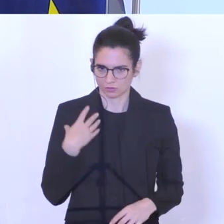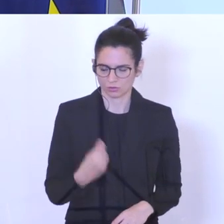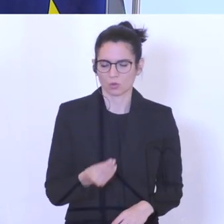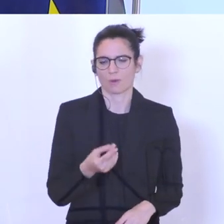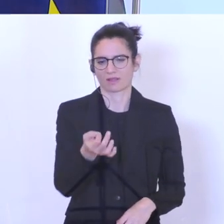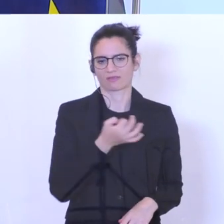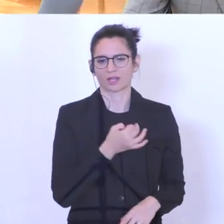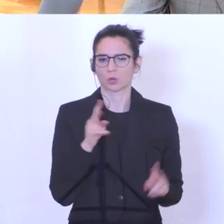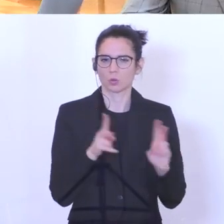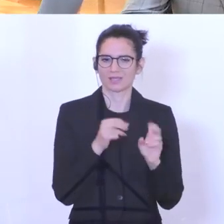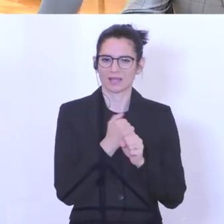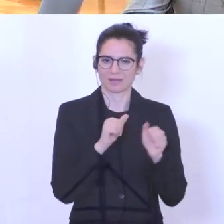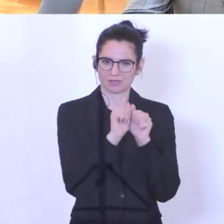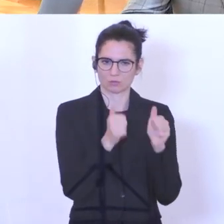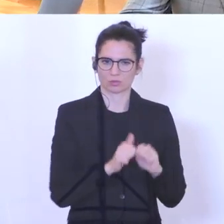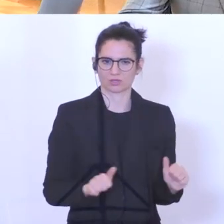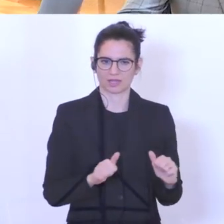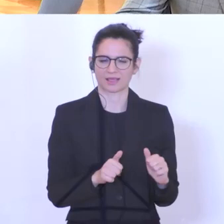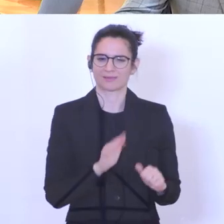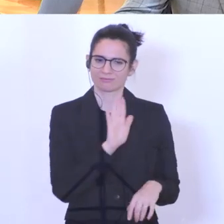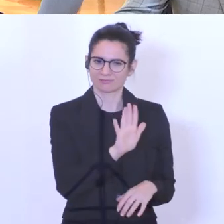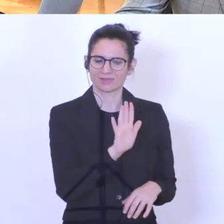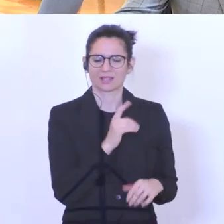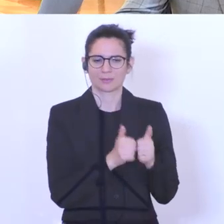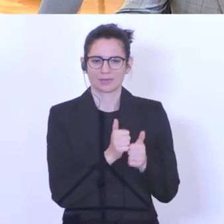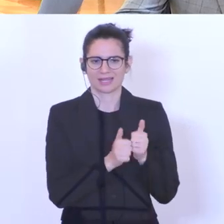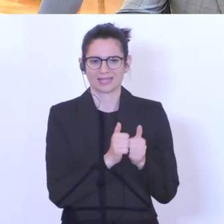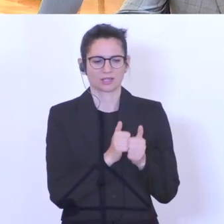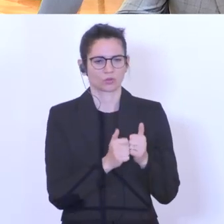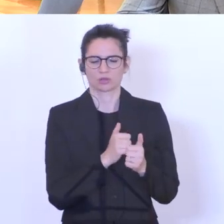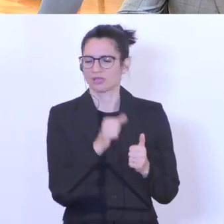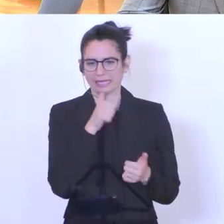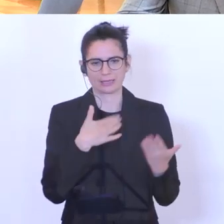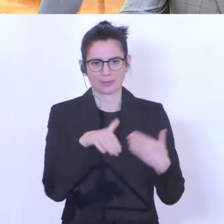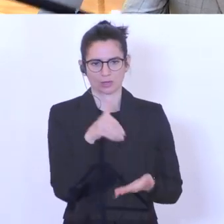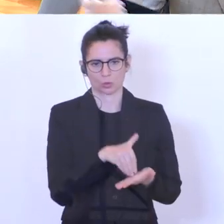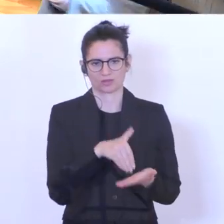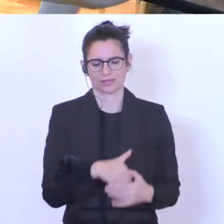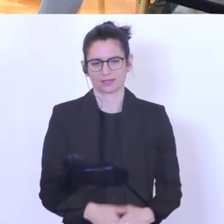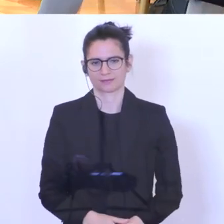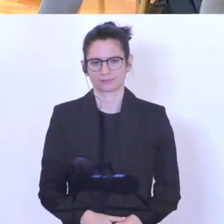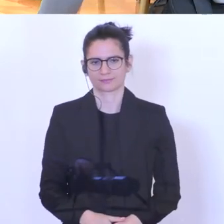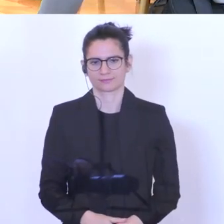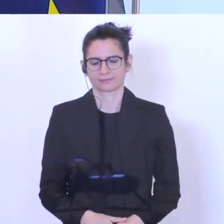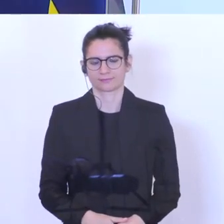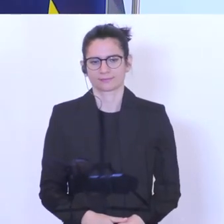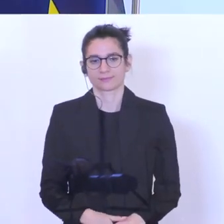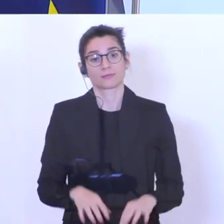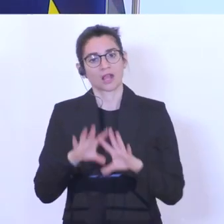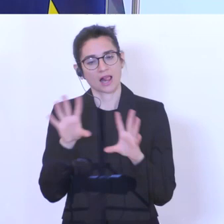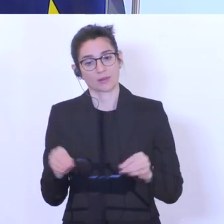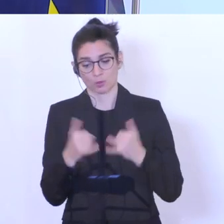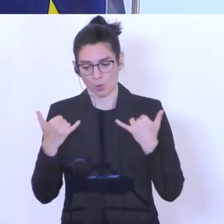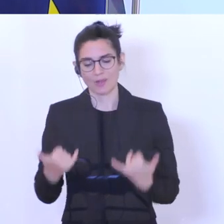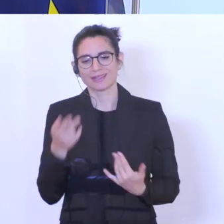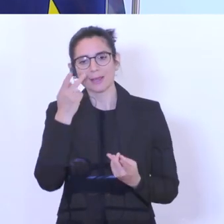Wann wird dieses Kurzarbeitsmodell von Ihren Berechnungen her obsolet sein, nicht mehr notwendig sein? Also grundsätzlich ist es so, dass wir aus